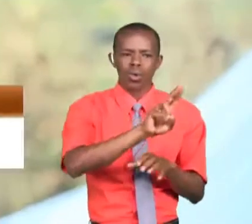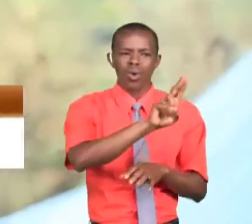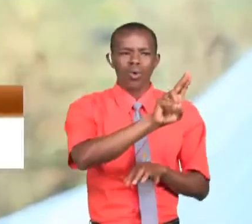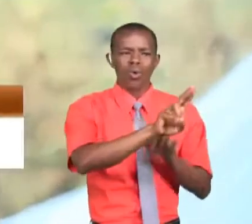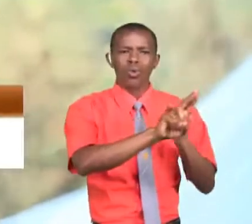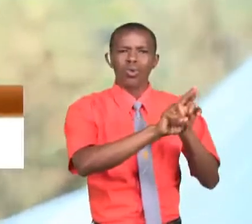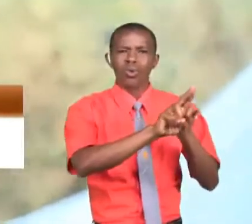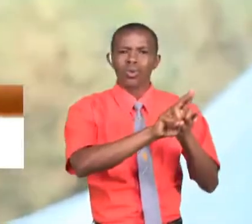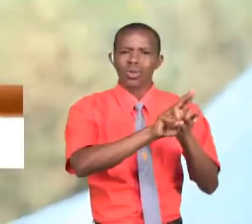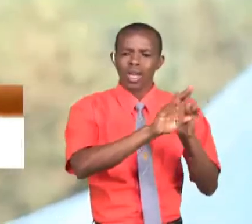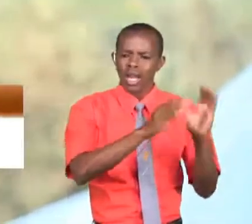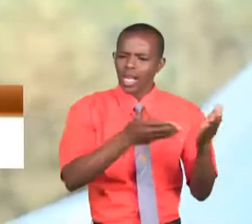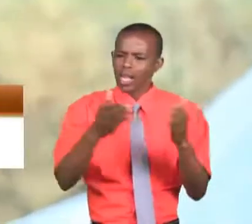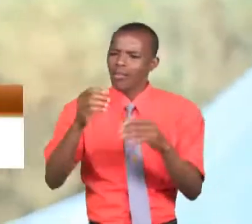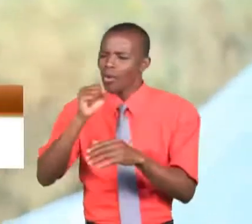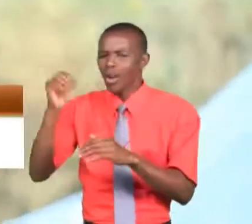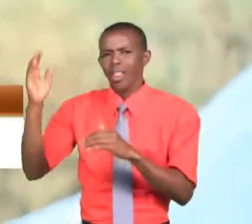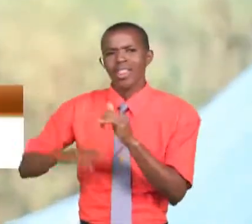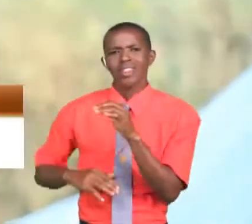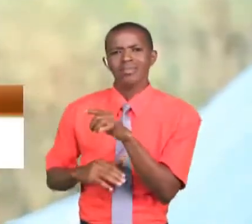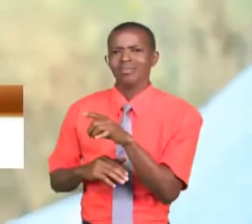kuatia muzee kuliko yee jameni